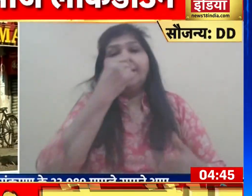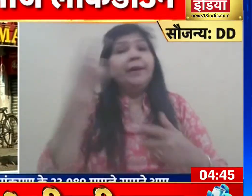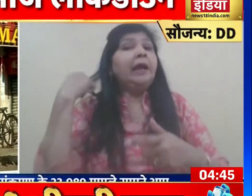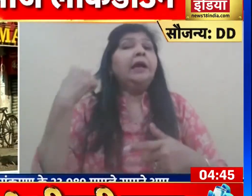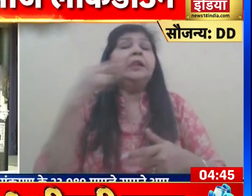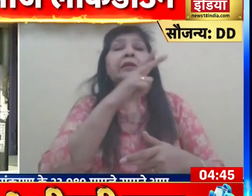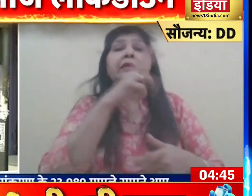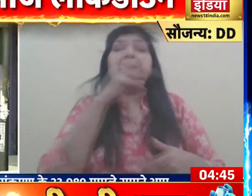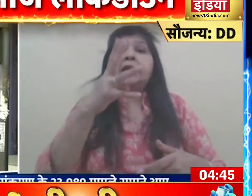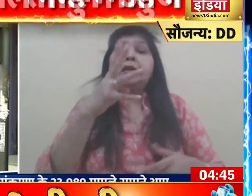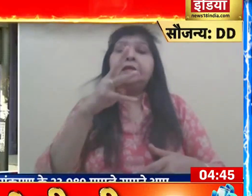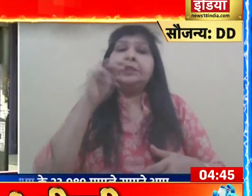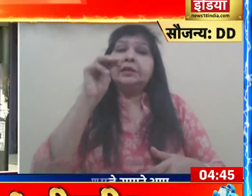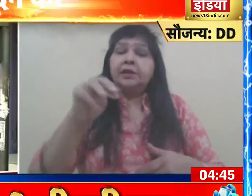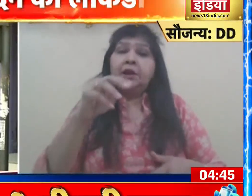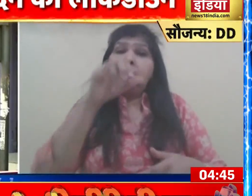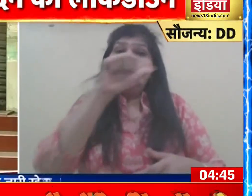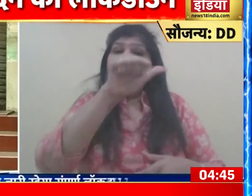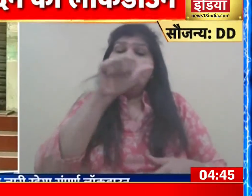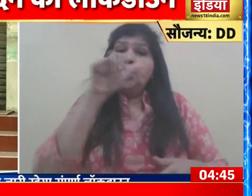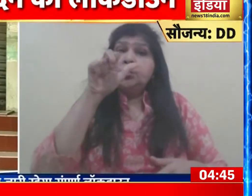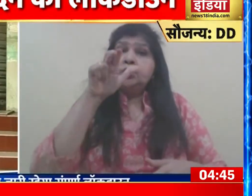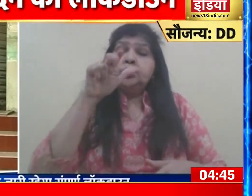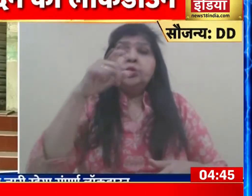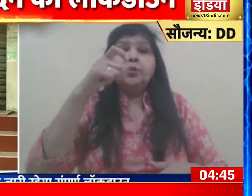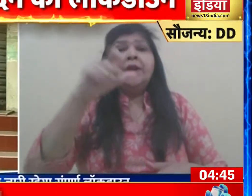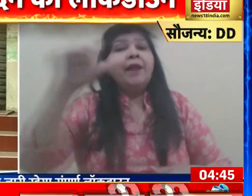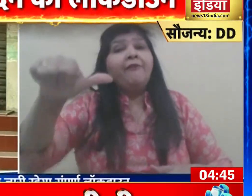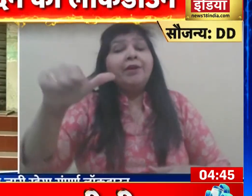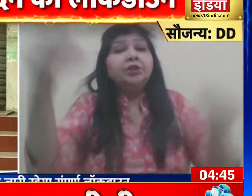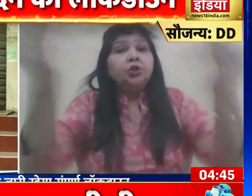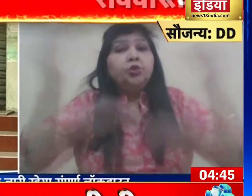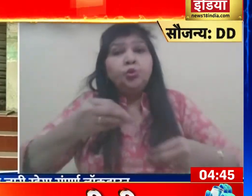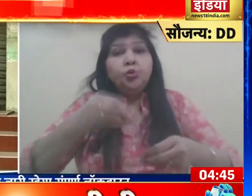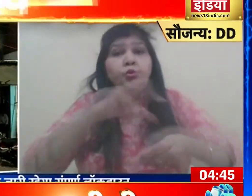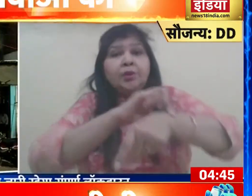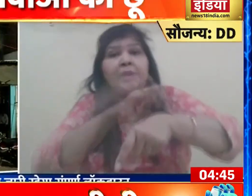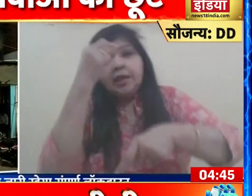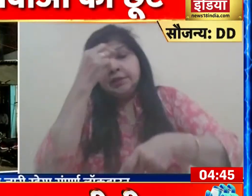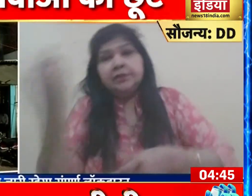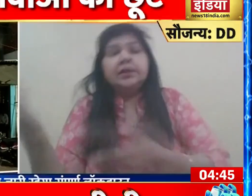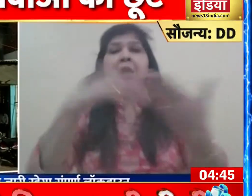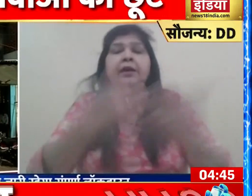,989 करोना संक्रमण के नए मामले सामने आए है